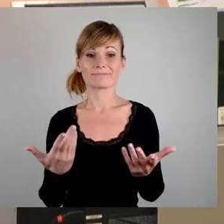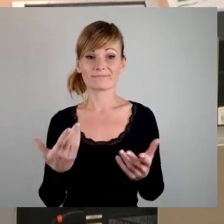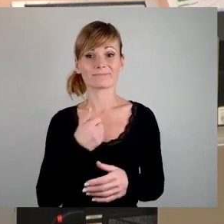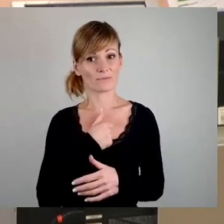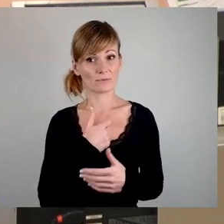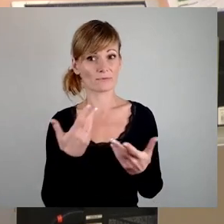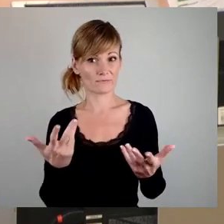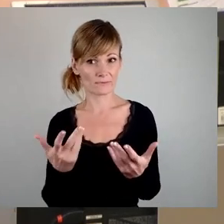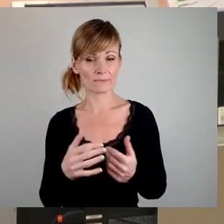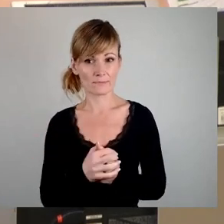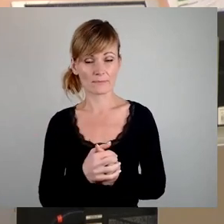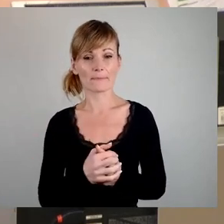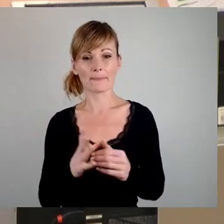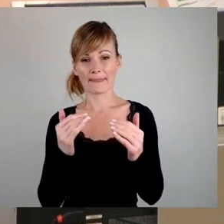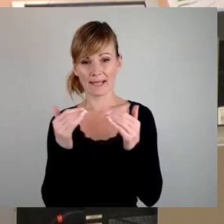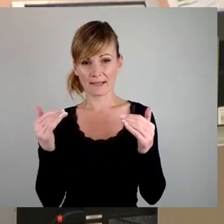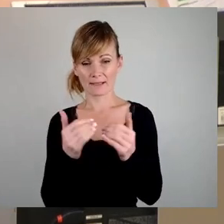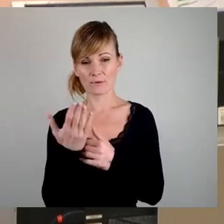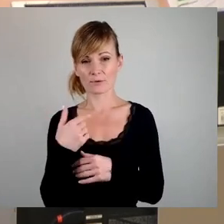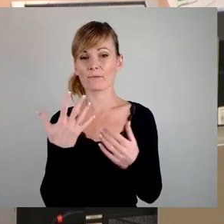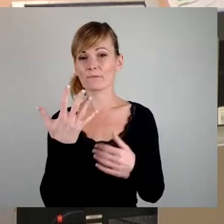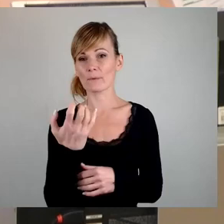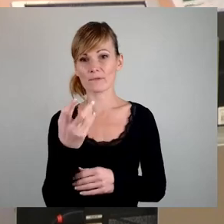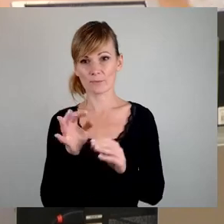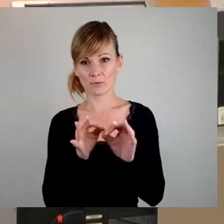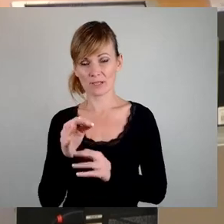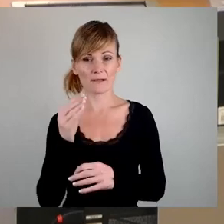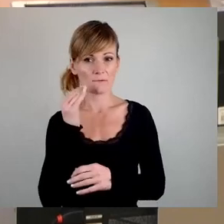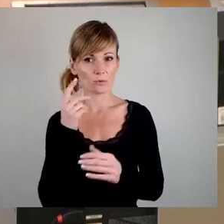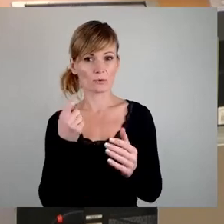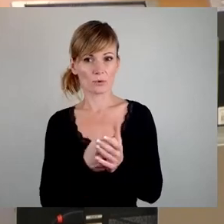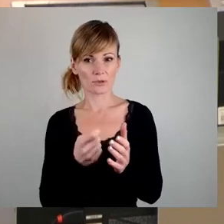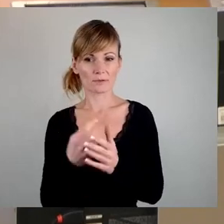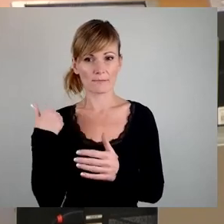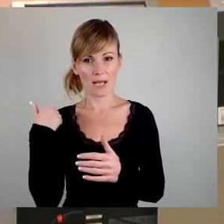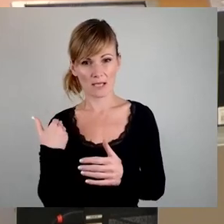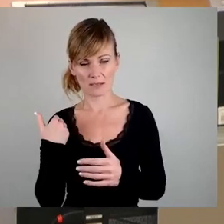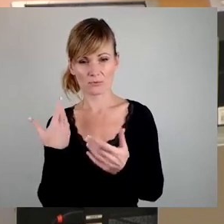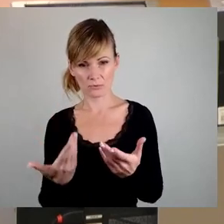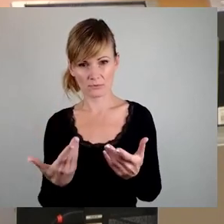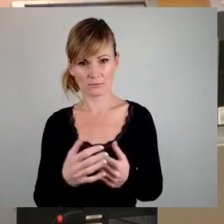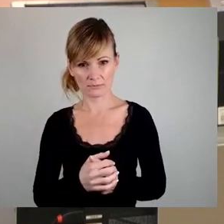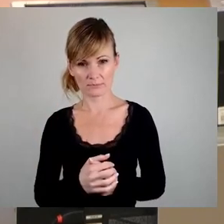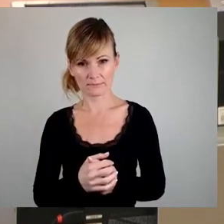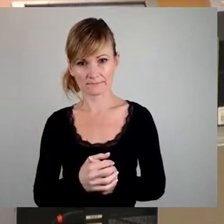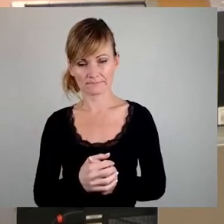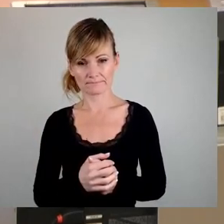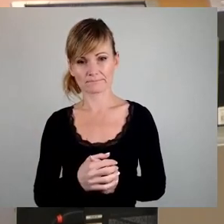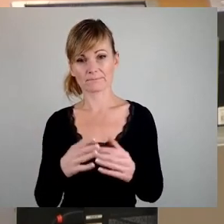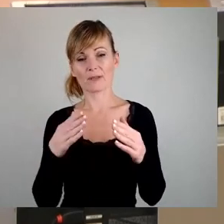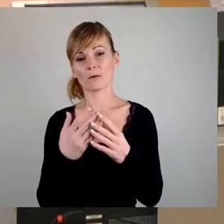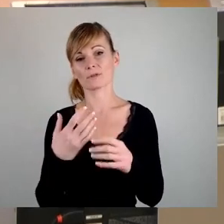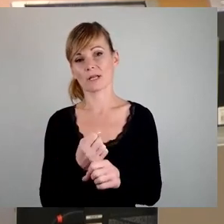die Grenze von 50 Prozent der Wohnkostenbelastung geknackt wird von Haushalten mit besonders